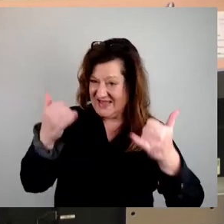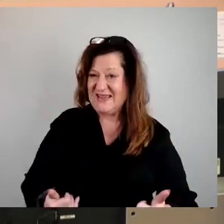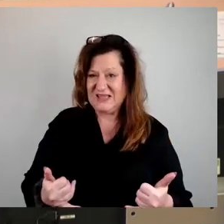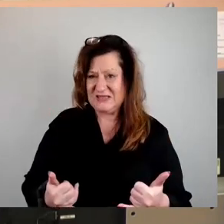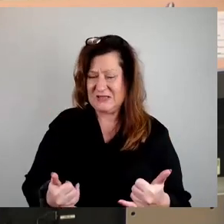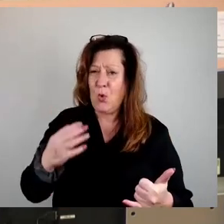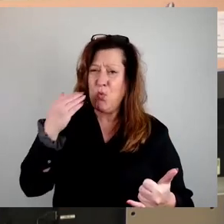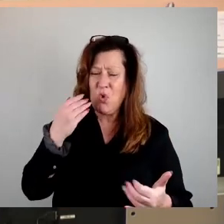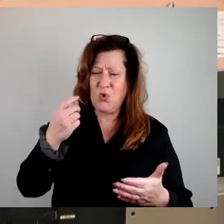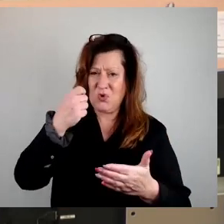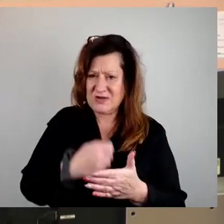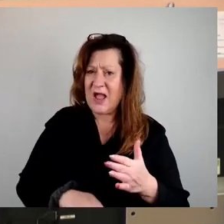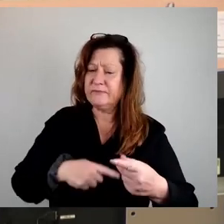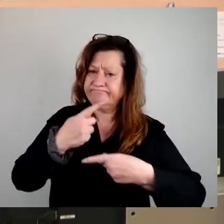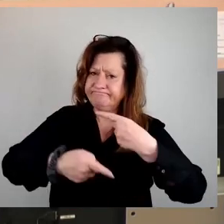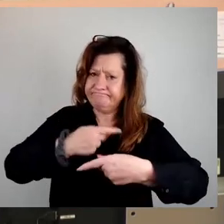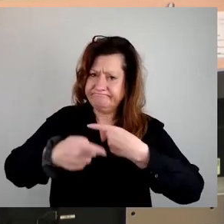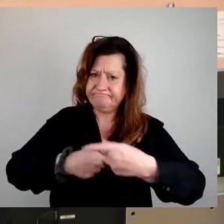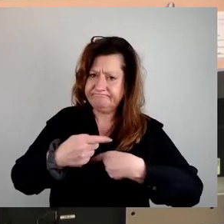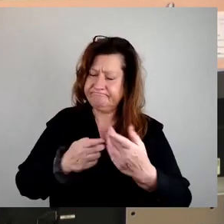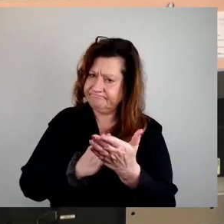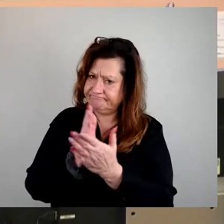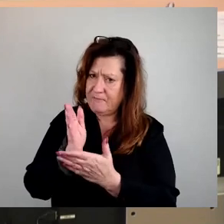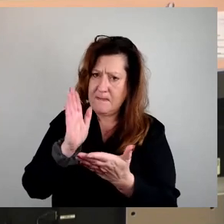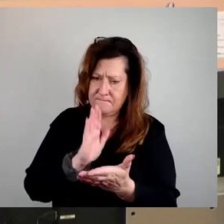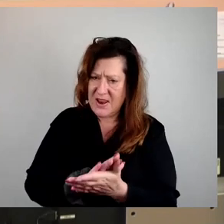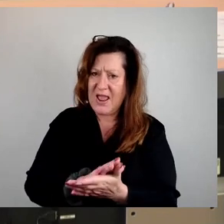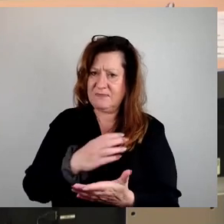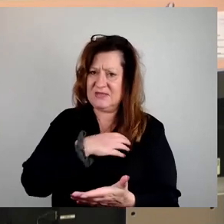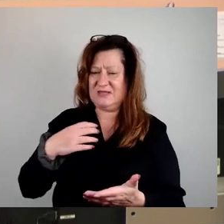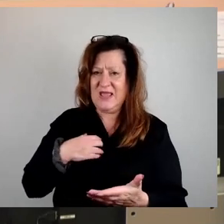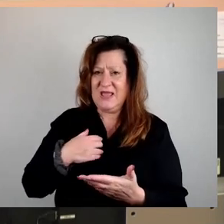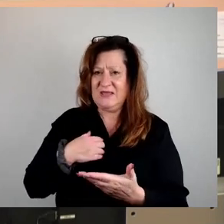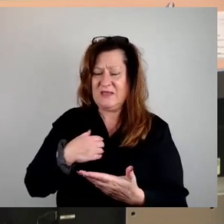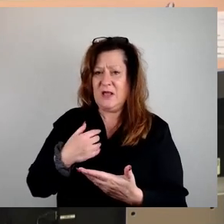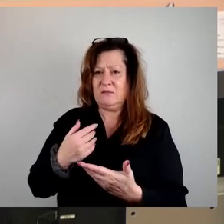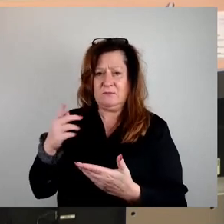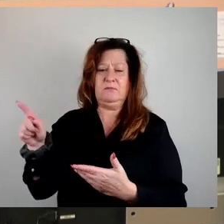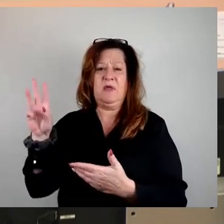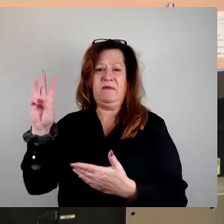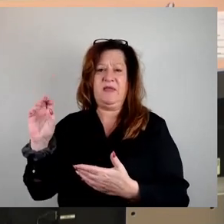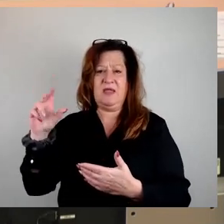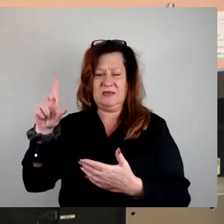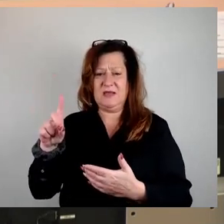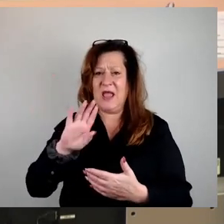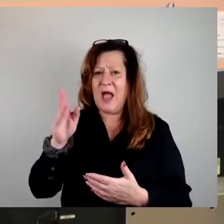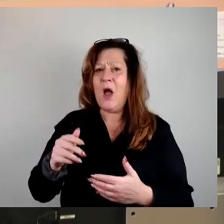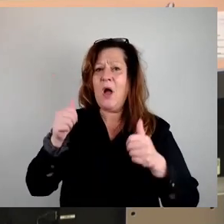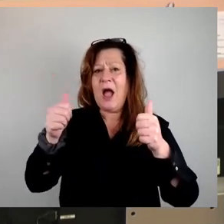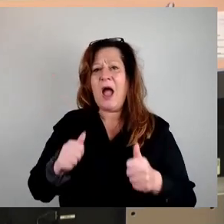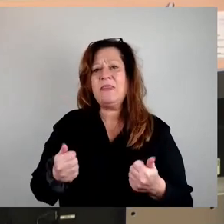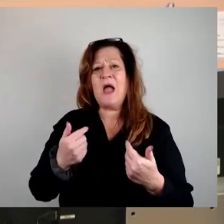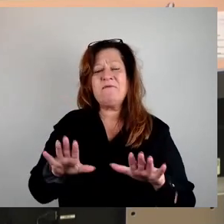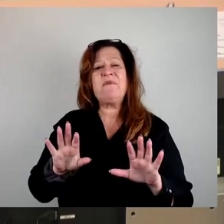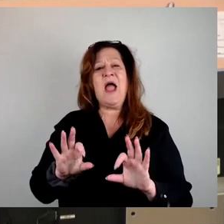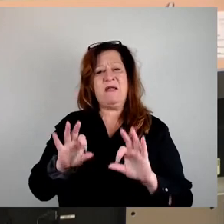bei der Stadt beziehungsweise bei der WID und wie notwendig das ist, zeigt ja eben gerade der Antrag von den Freien Wählern, wo wir